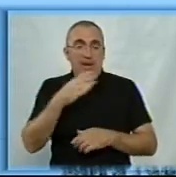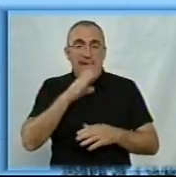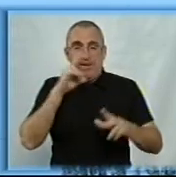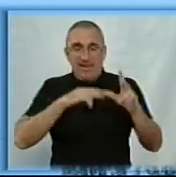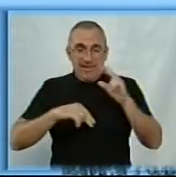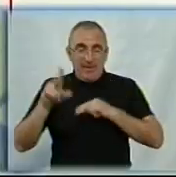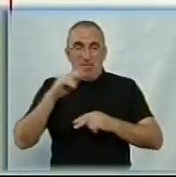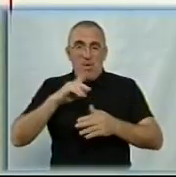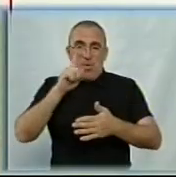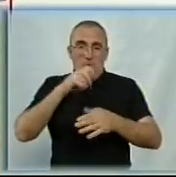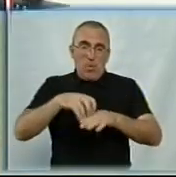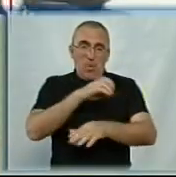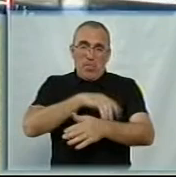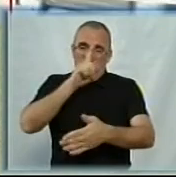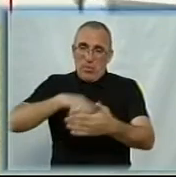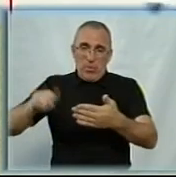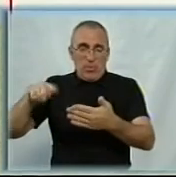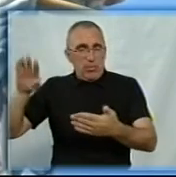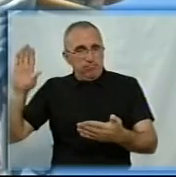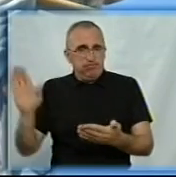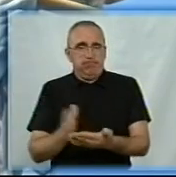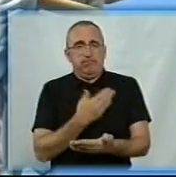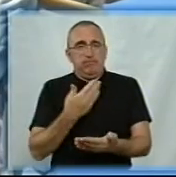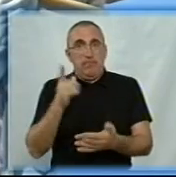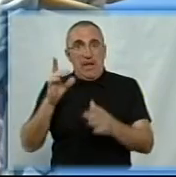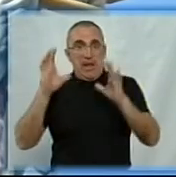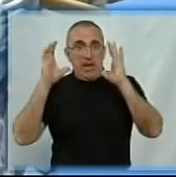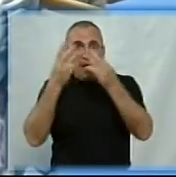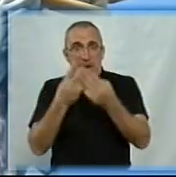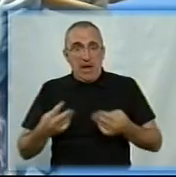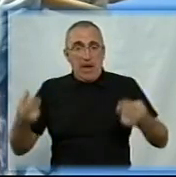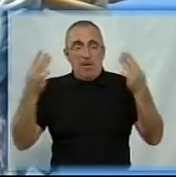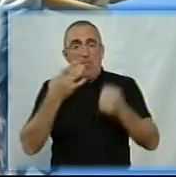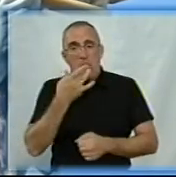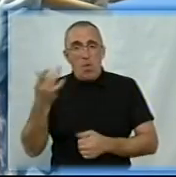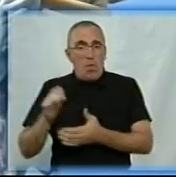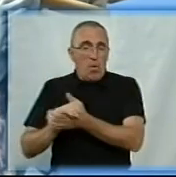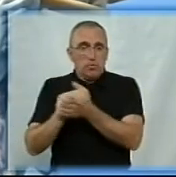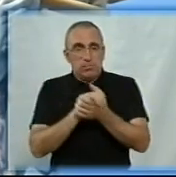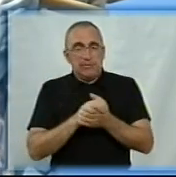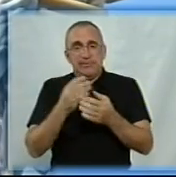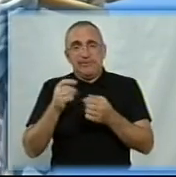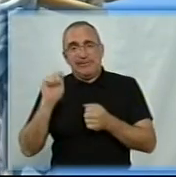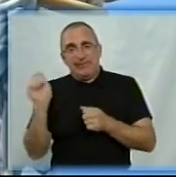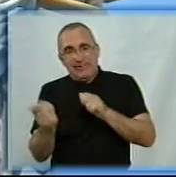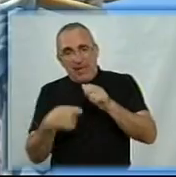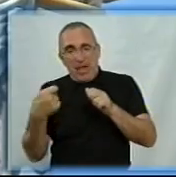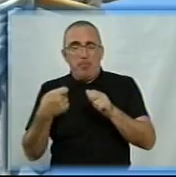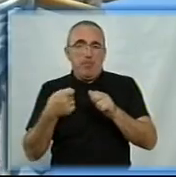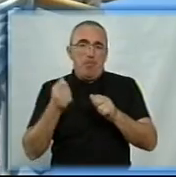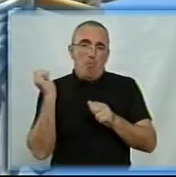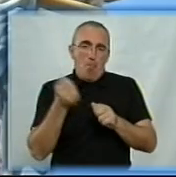декомунізувати. Він містить герб Радянського Союзу «Серп і молот», містить напис